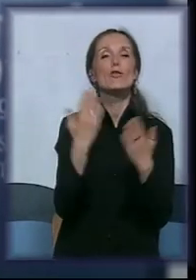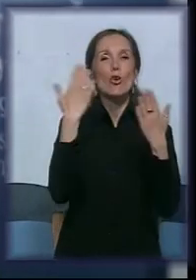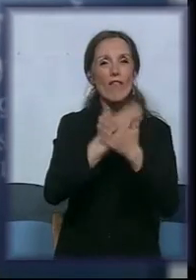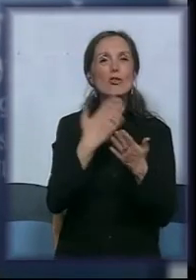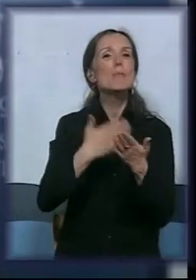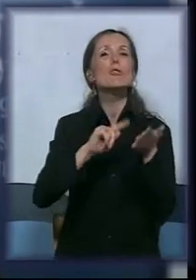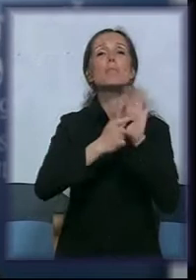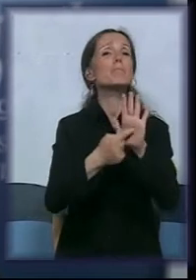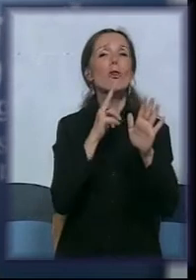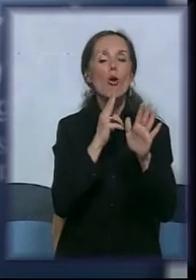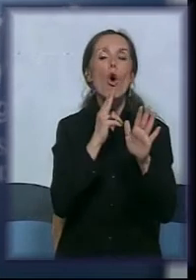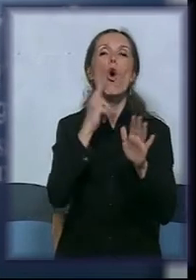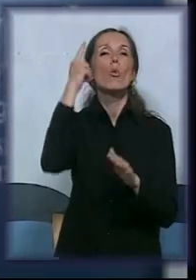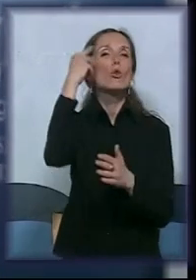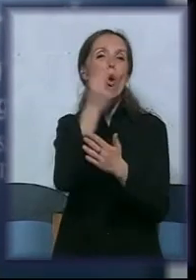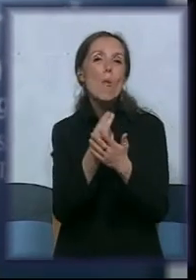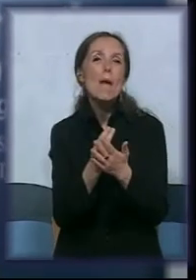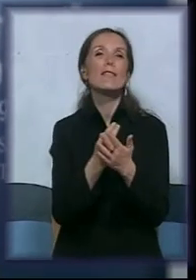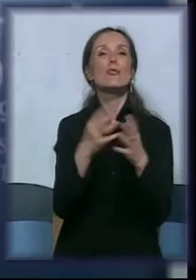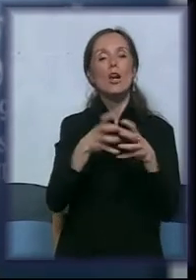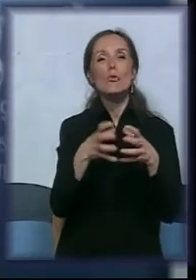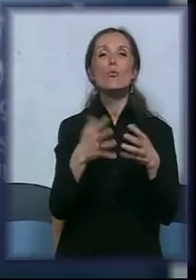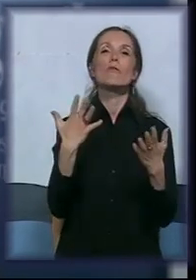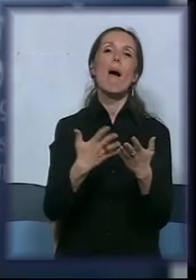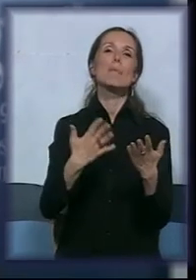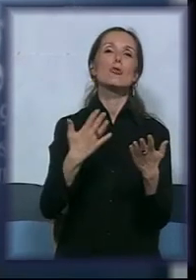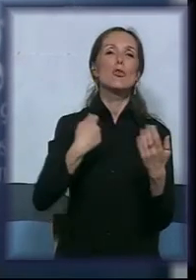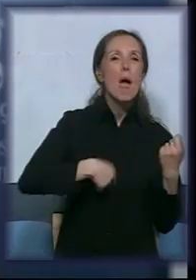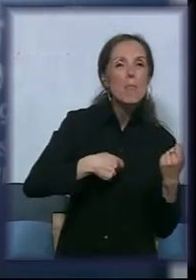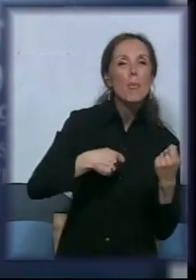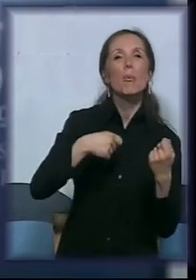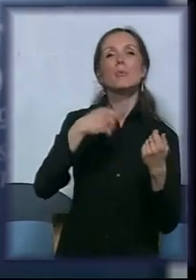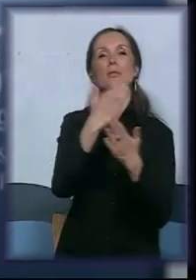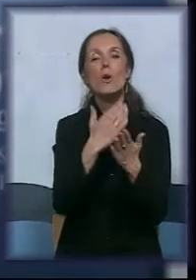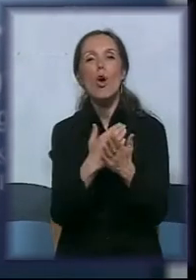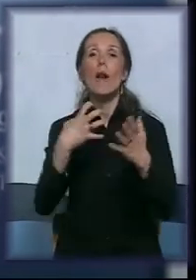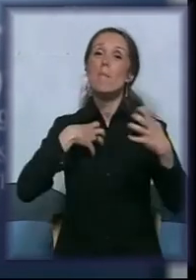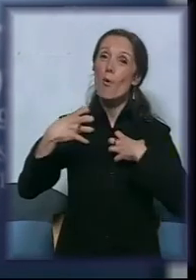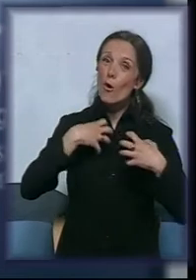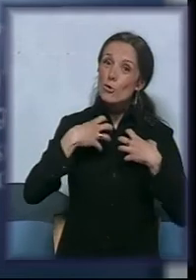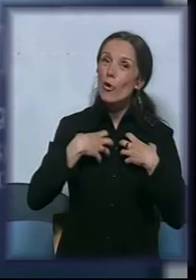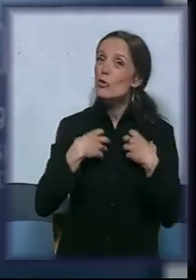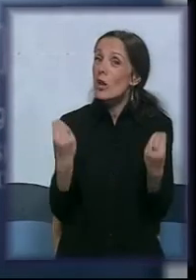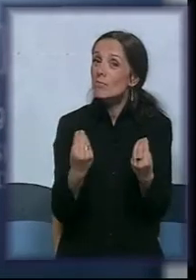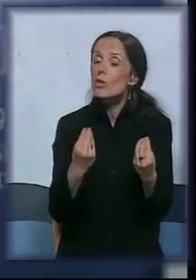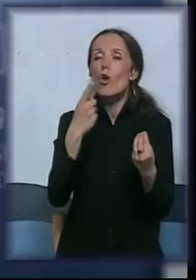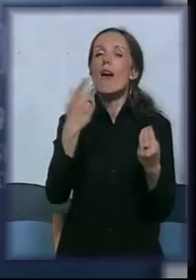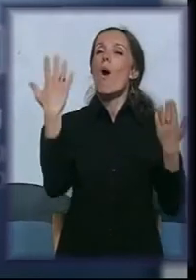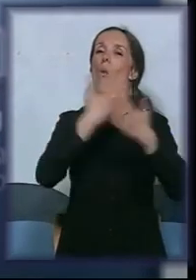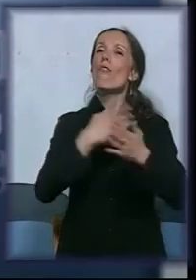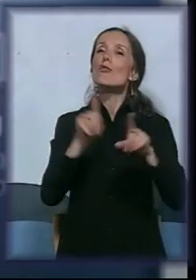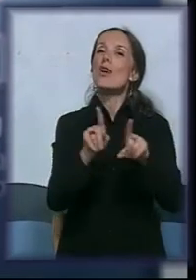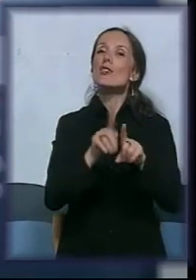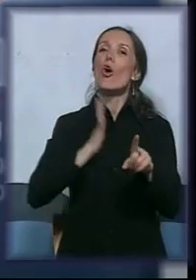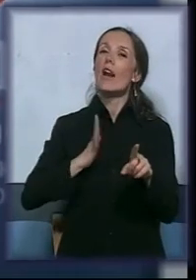kulturno-umetnička društva, bit će i bluz program, pozorište, da bi i uveče građani videli šta se dešava